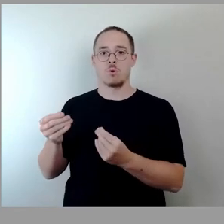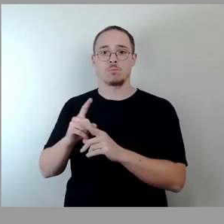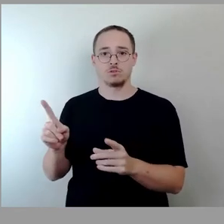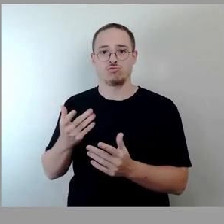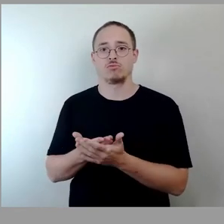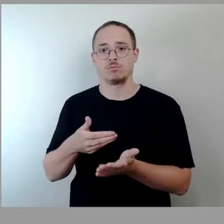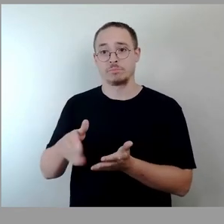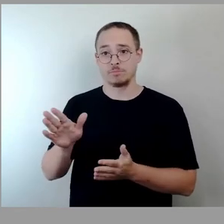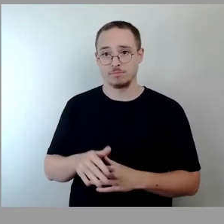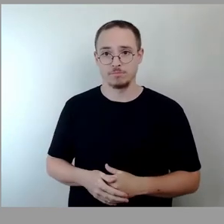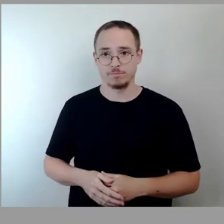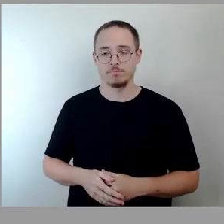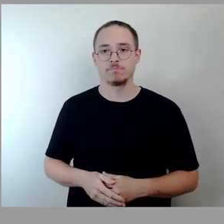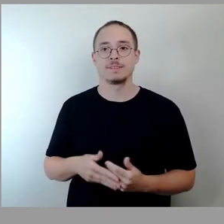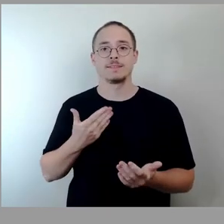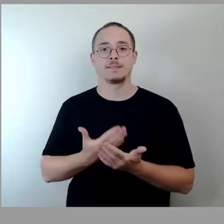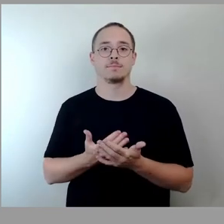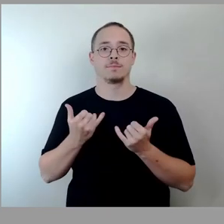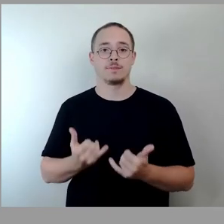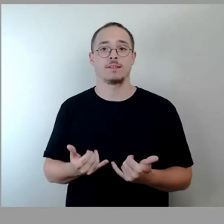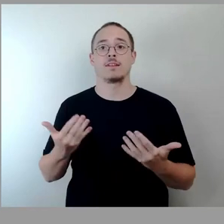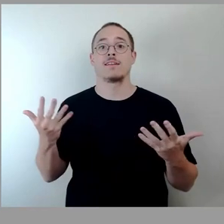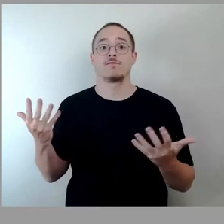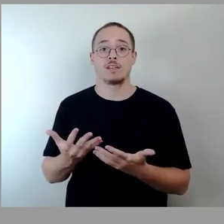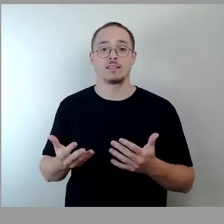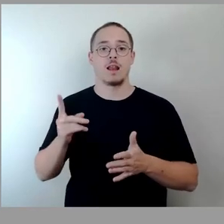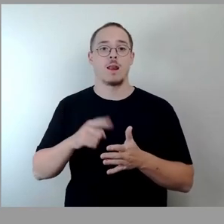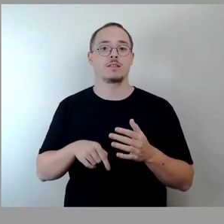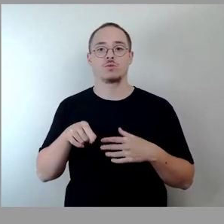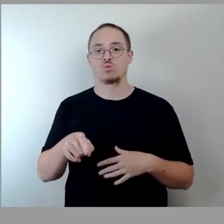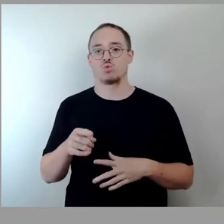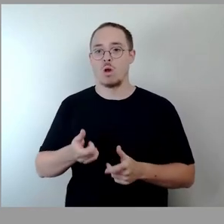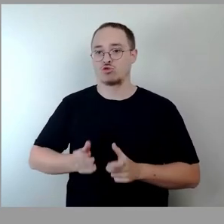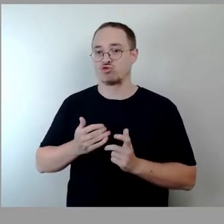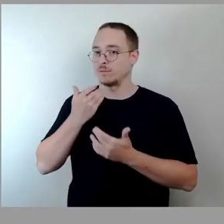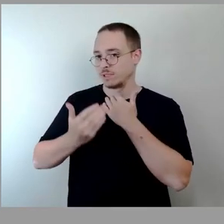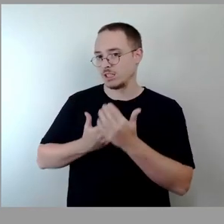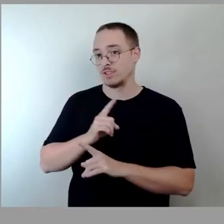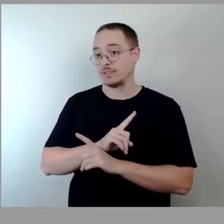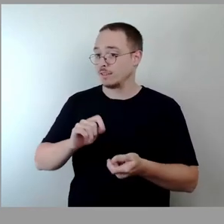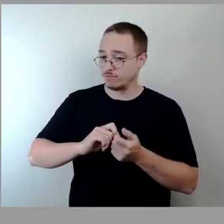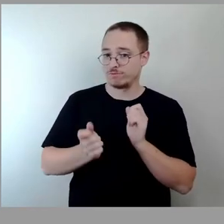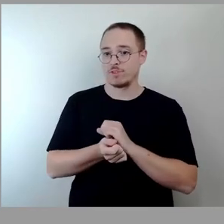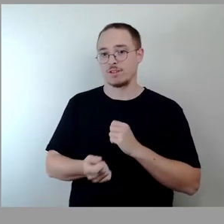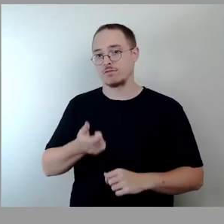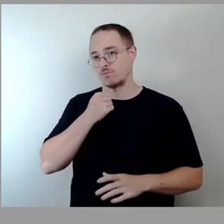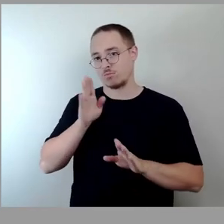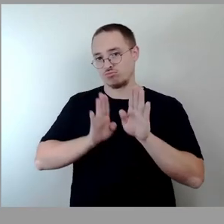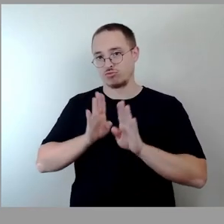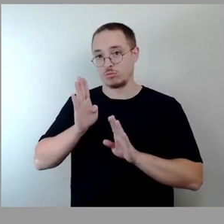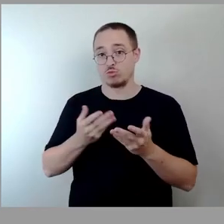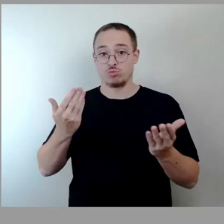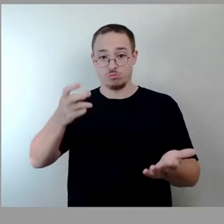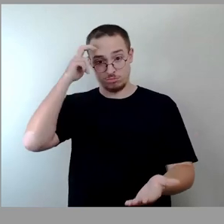mal nur übrig, um den so unveränderten Ausschussbericht abzustimmen. Wer hier